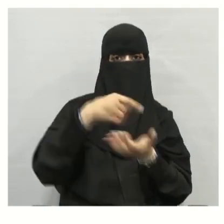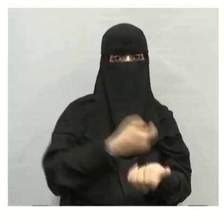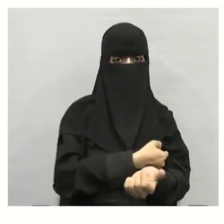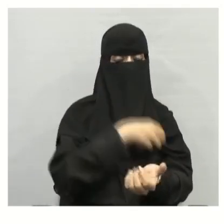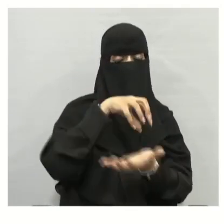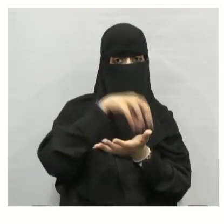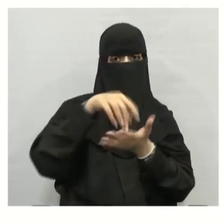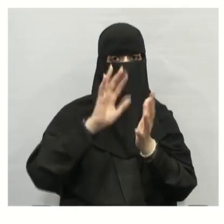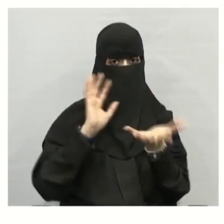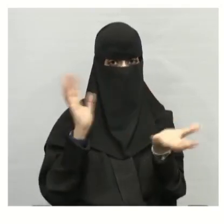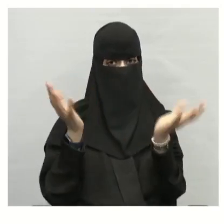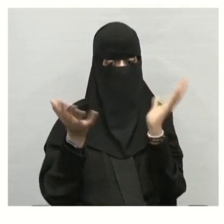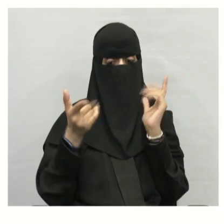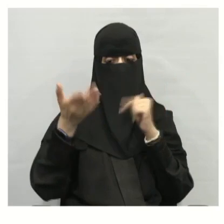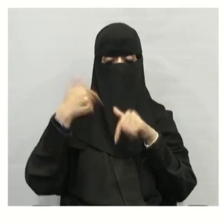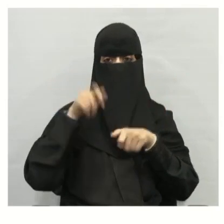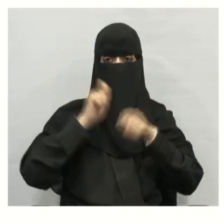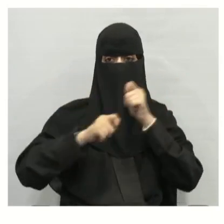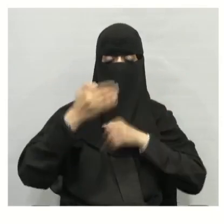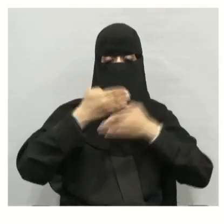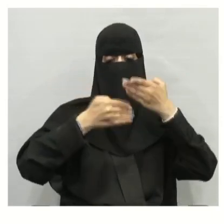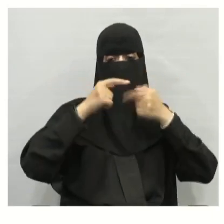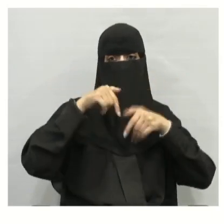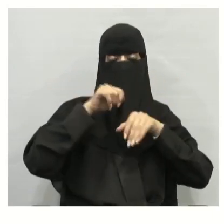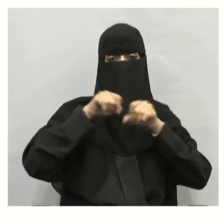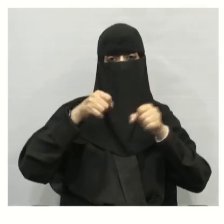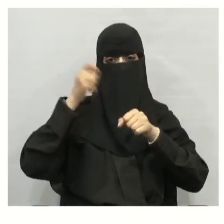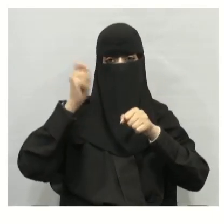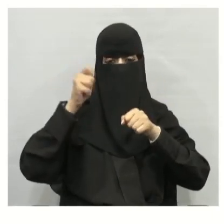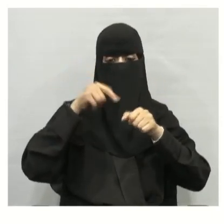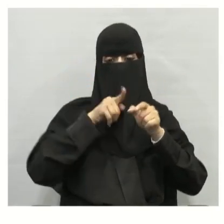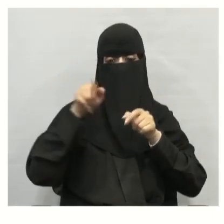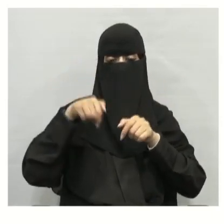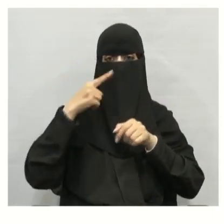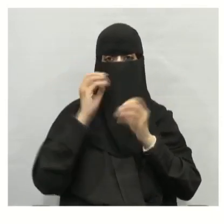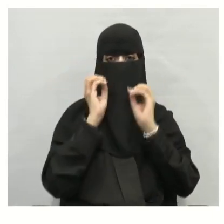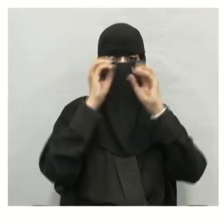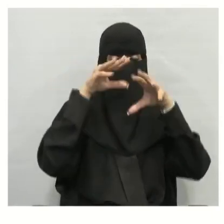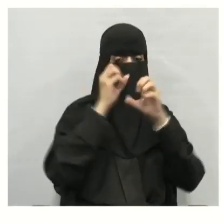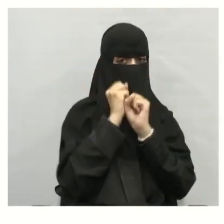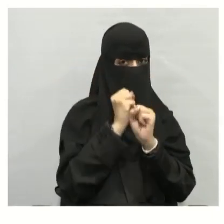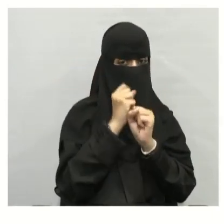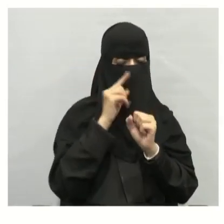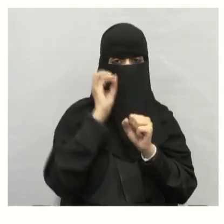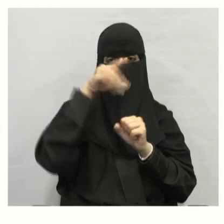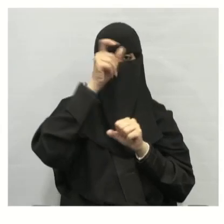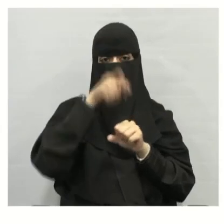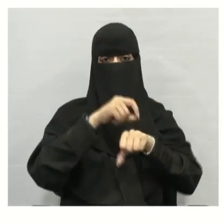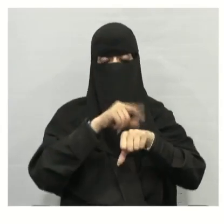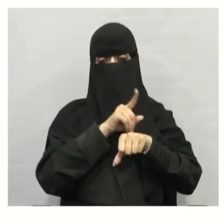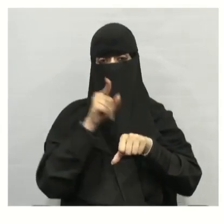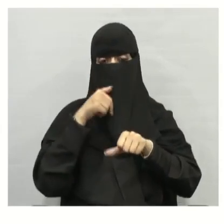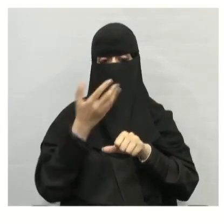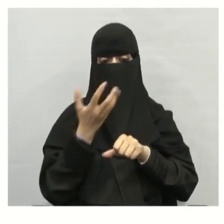ومن الأماكن العامة وعمليات الإنشاء والهدم إذن هي فضلات صلبة يرميها الناس